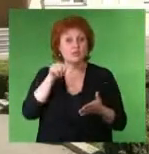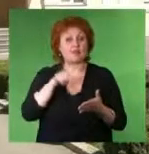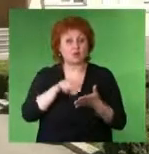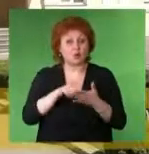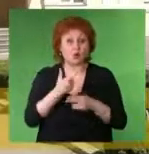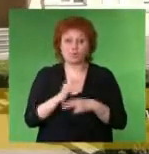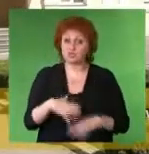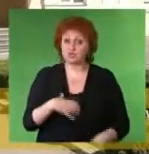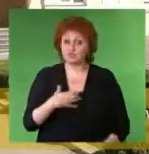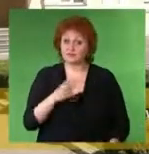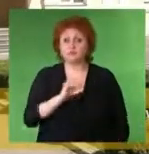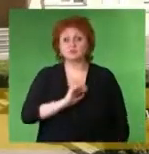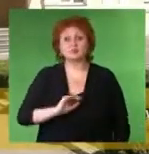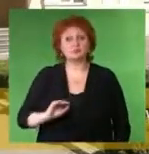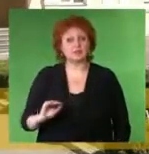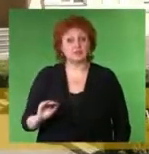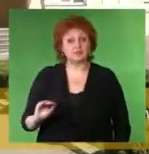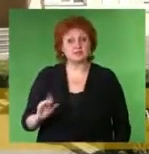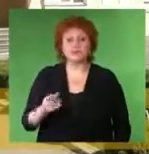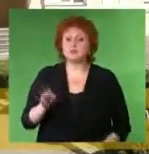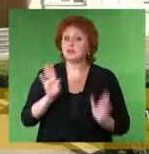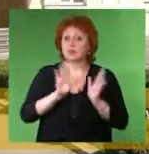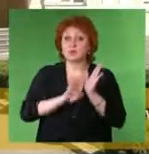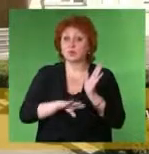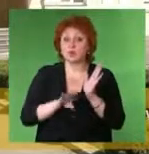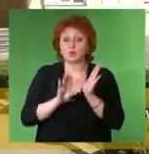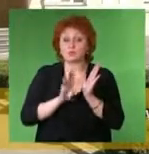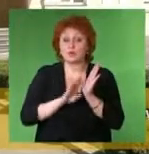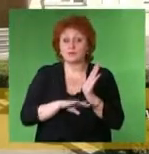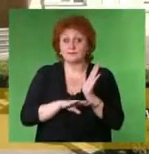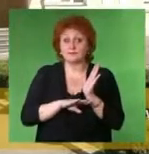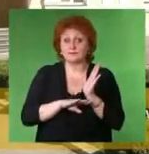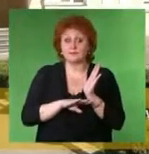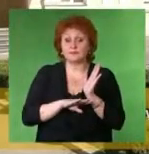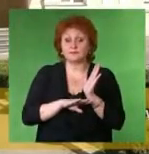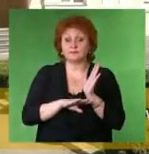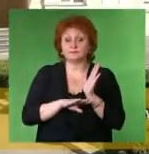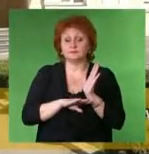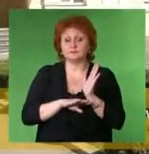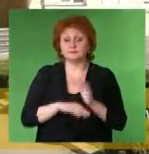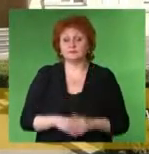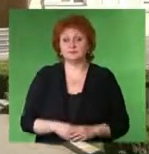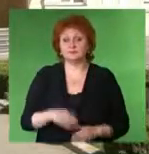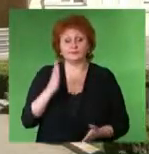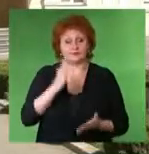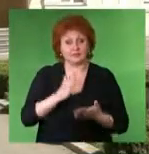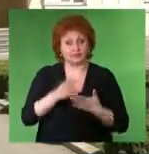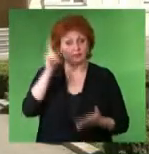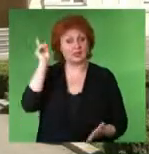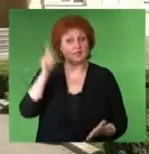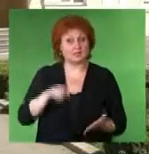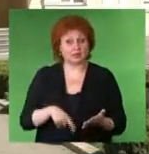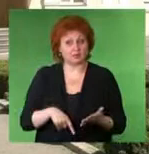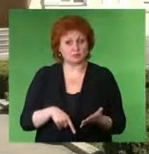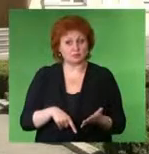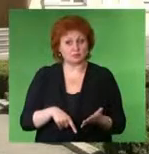Вы знаете, очень важно, чтобы дети не просто, не только имели